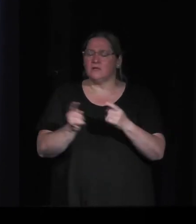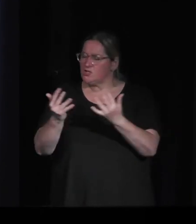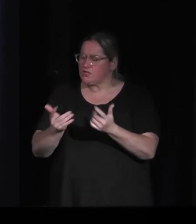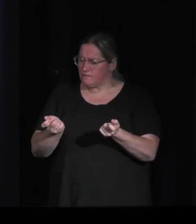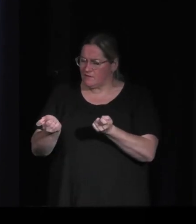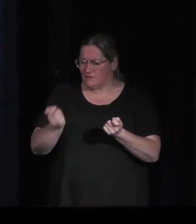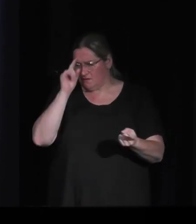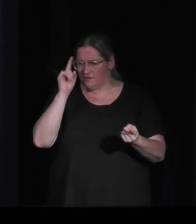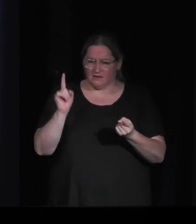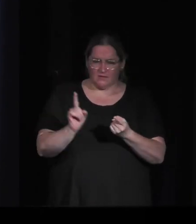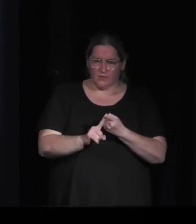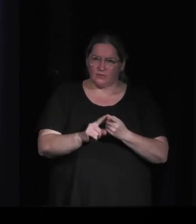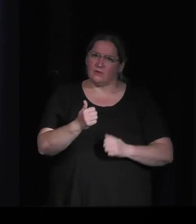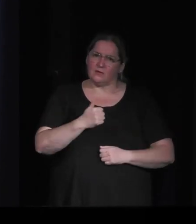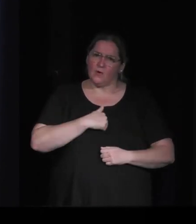au public